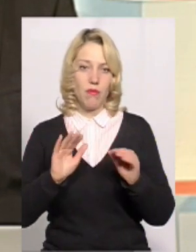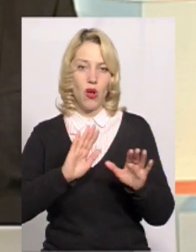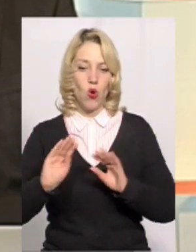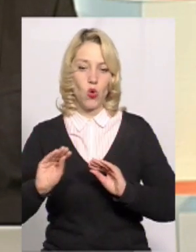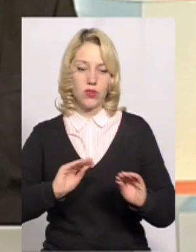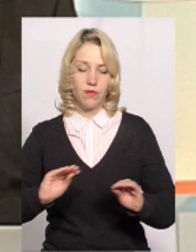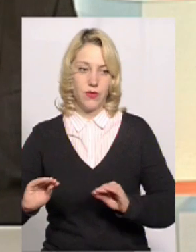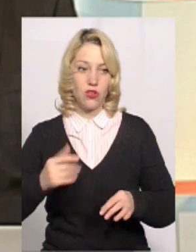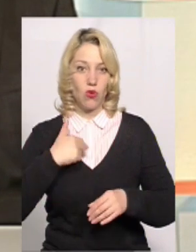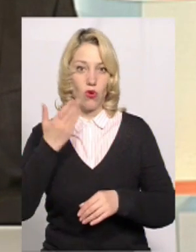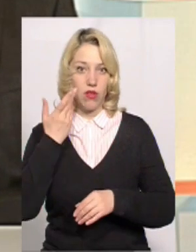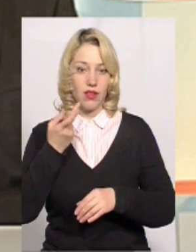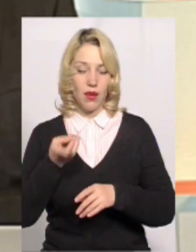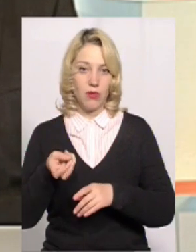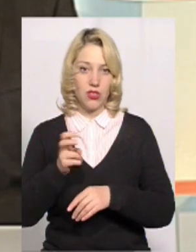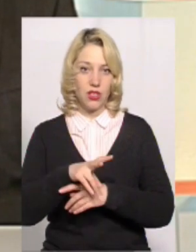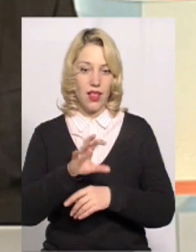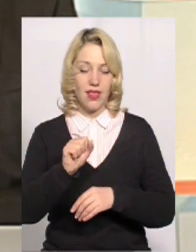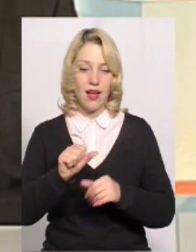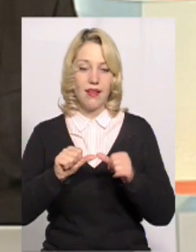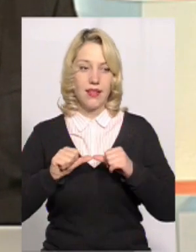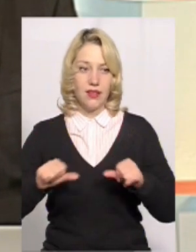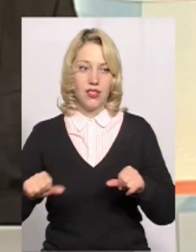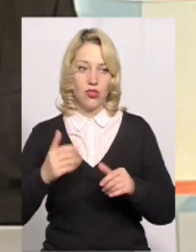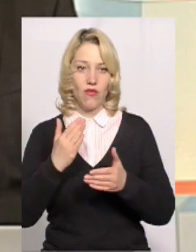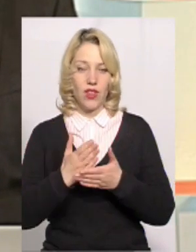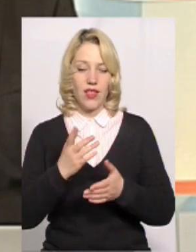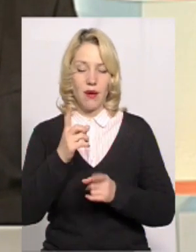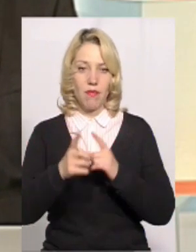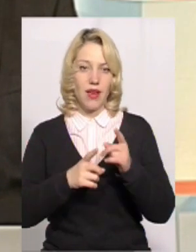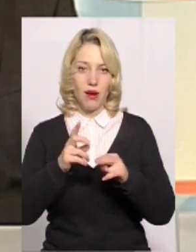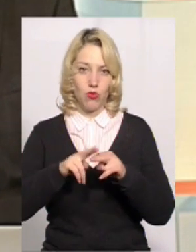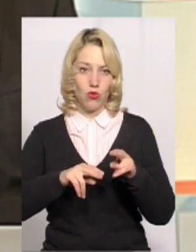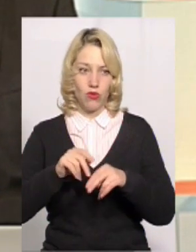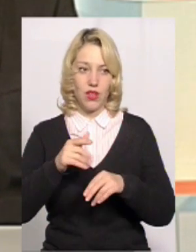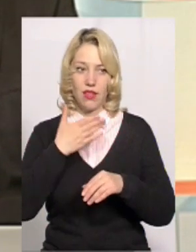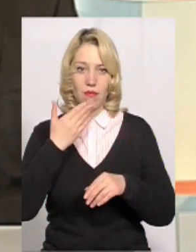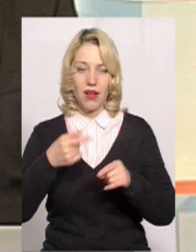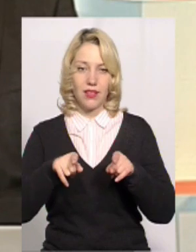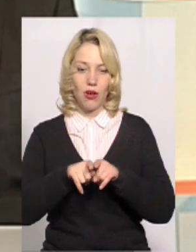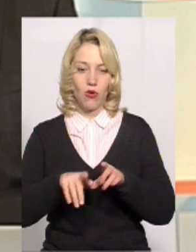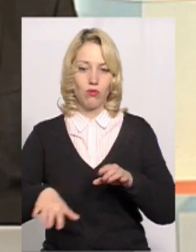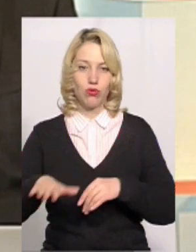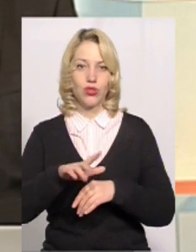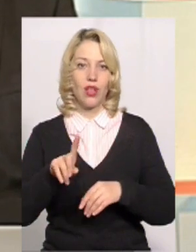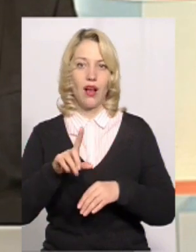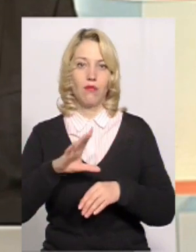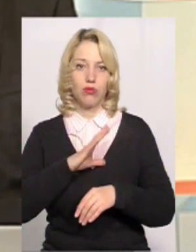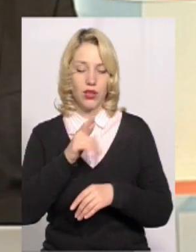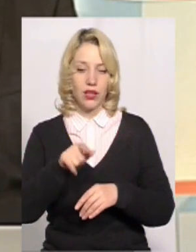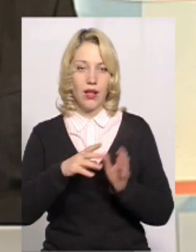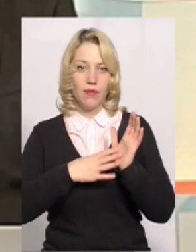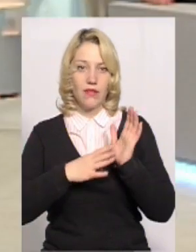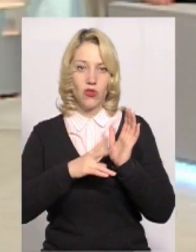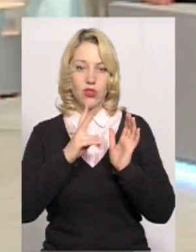прийшла на свою дільницю, вона виявилася перебудована. І вона вже не має тієї площі, яка була. Тобто там 90